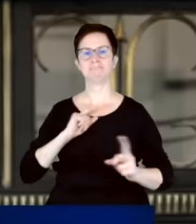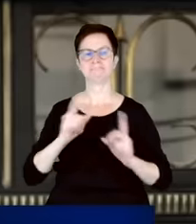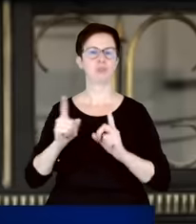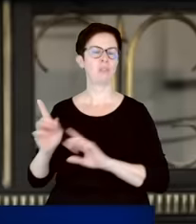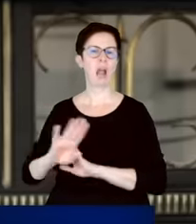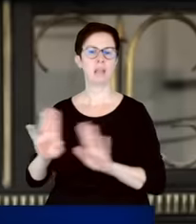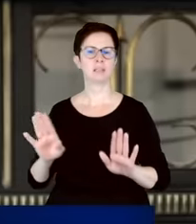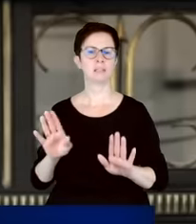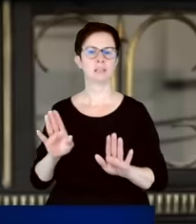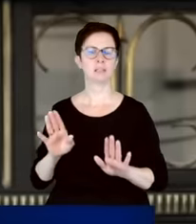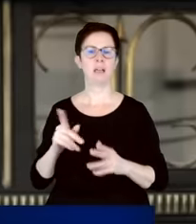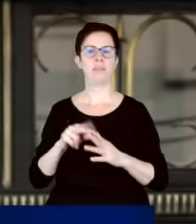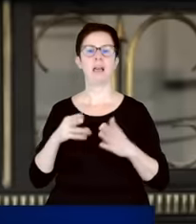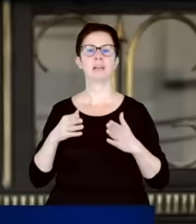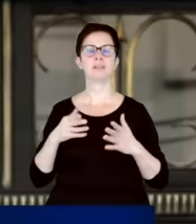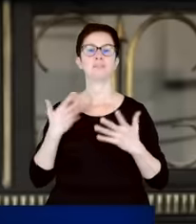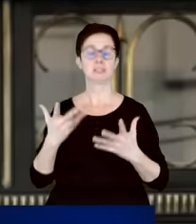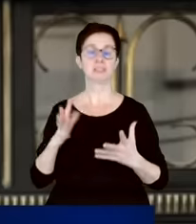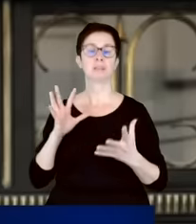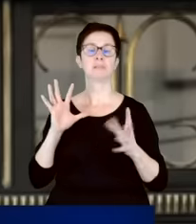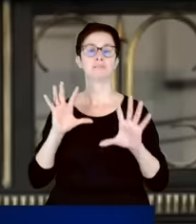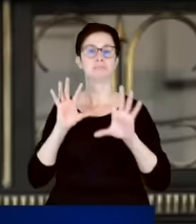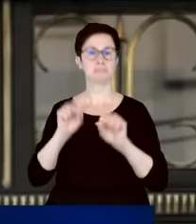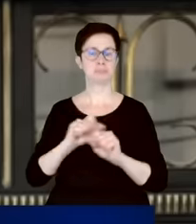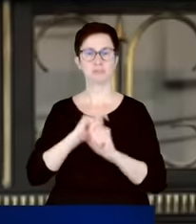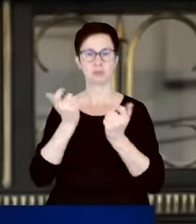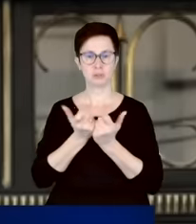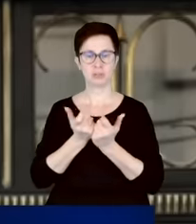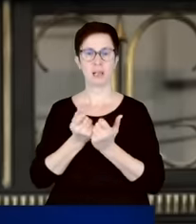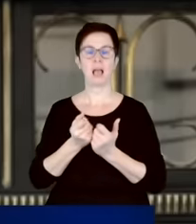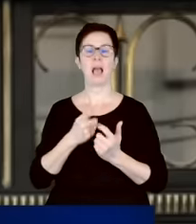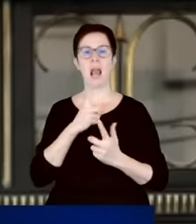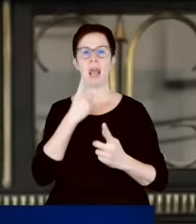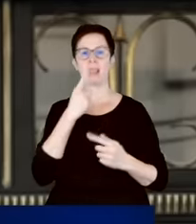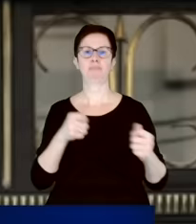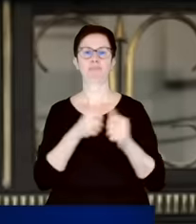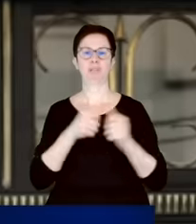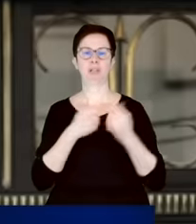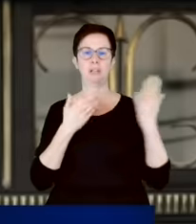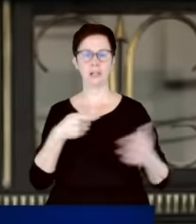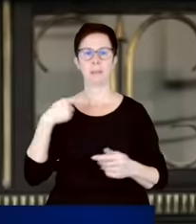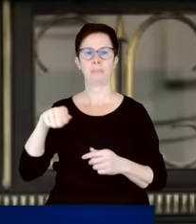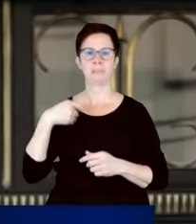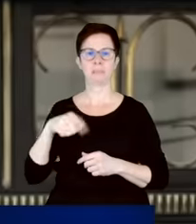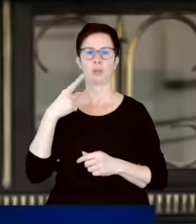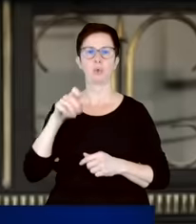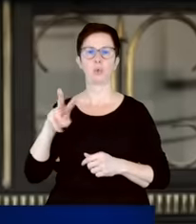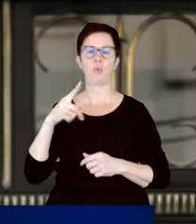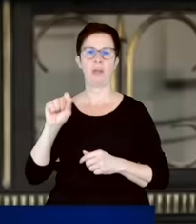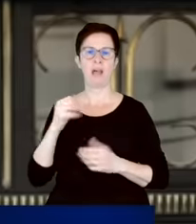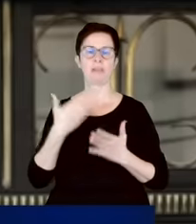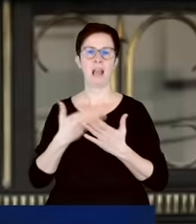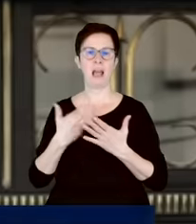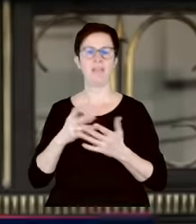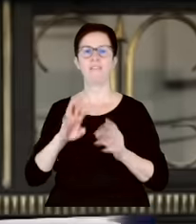drodze do przejęcia władzy totalnej obecnemu rządowi stoi nikt inny jak prezydent Andrzej Duda. Dlatego we wszelkich możliwych